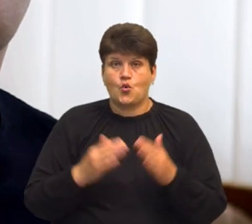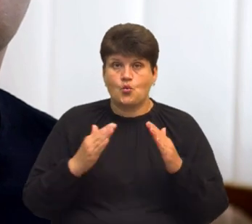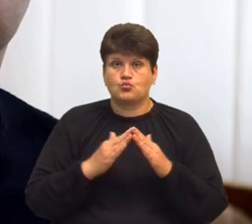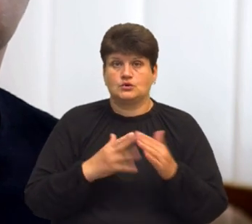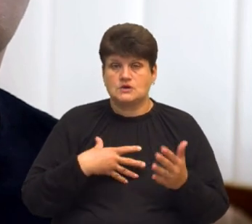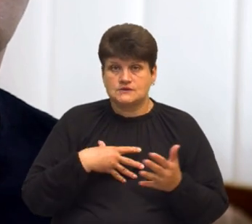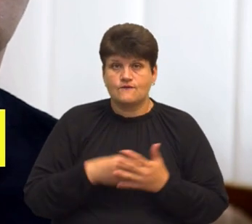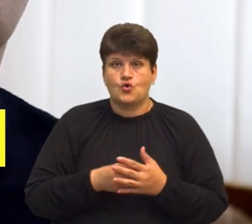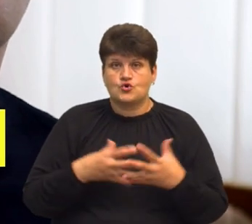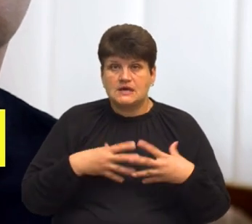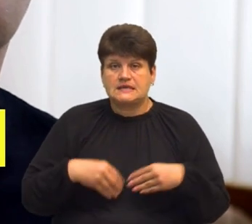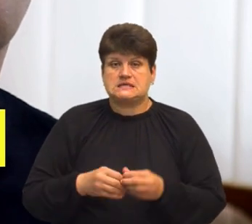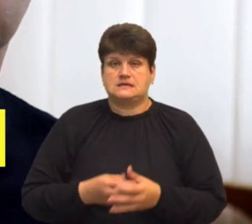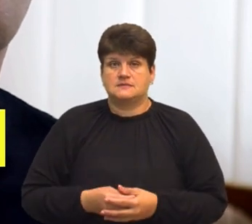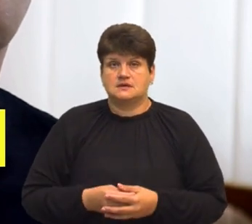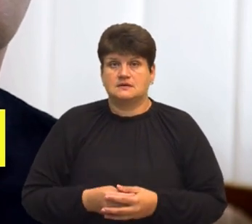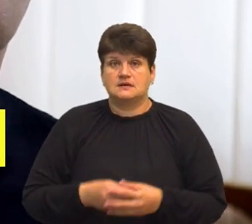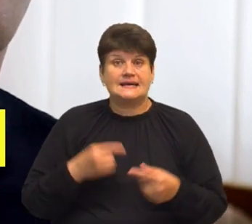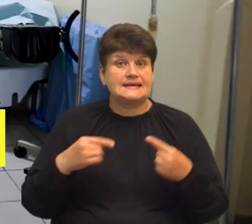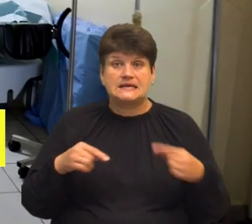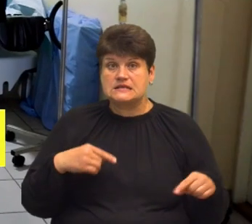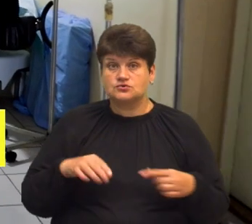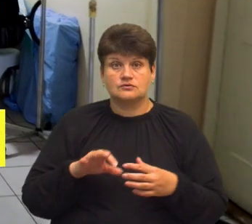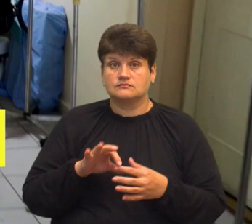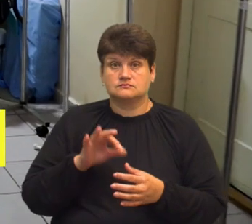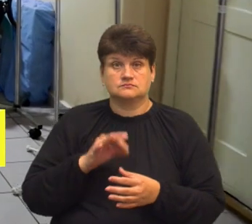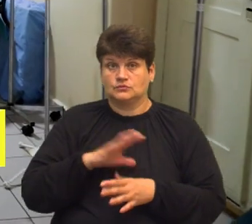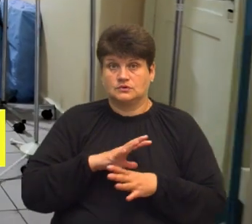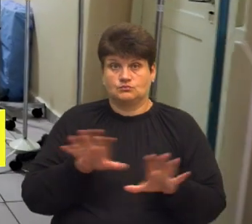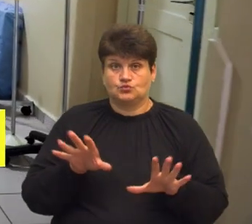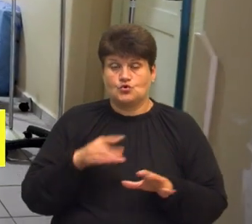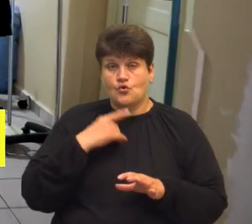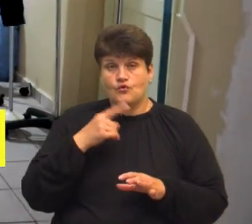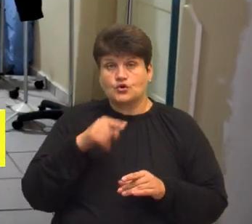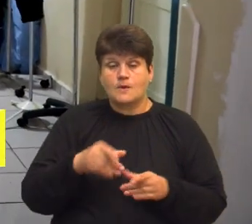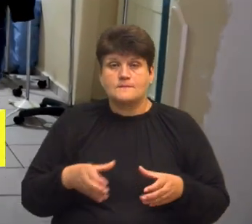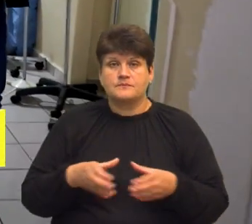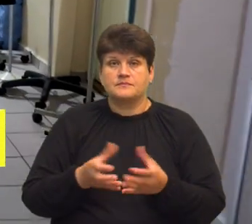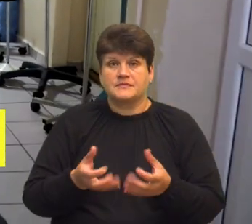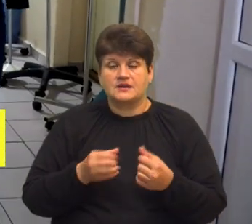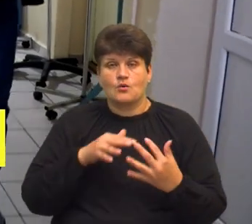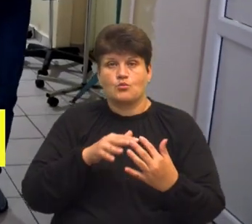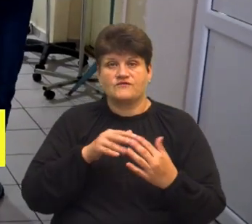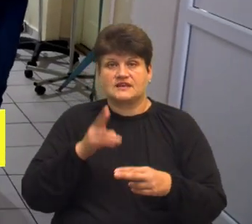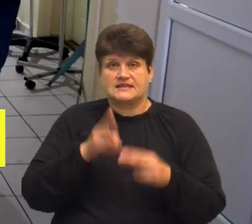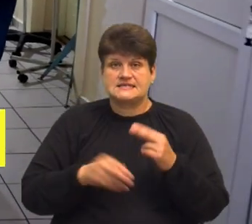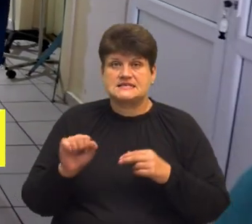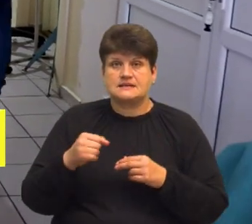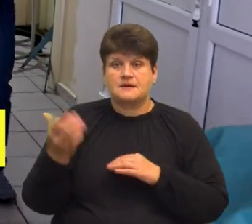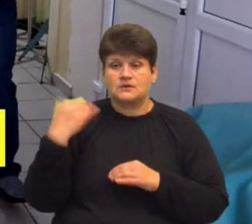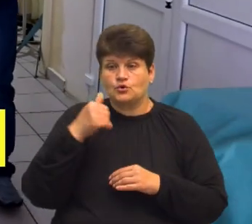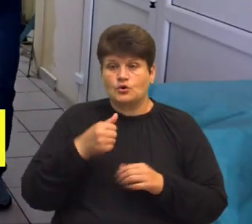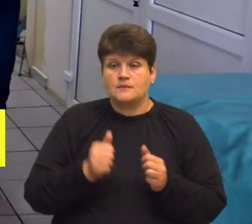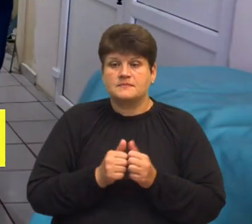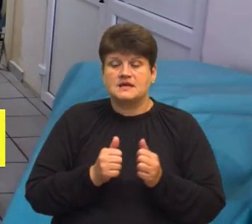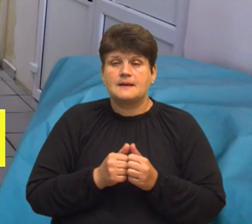захист своєї сім'ї. Іншого вибору не було. Боїць каже, його підрозділ прийняв бої у кінці серпня минулого року поблизу